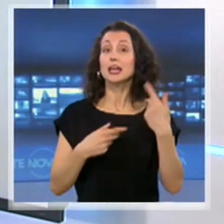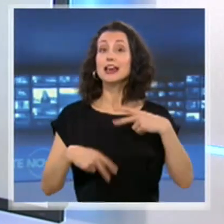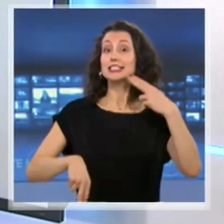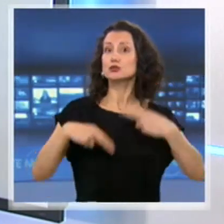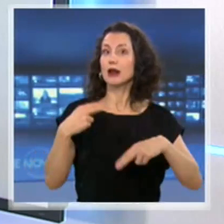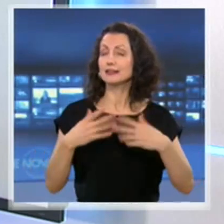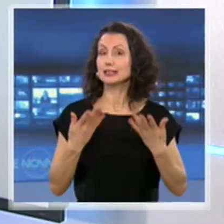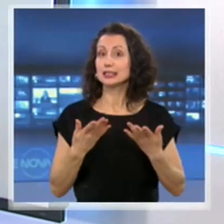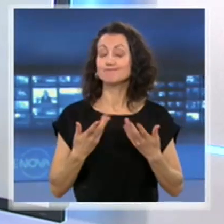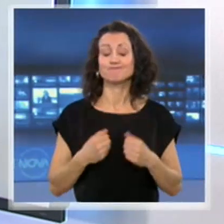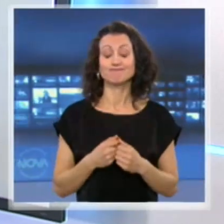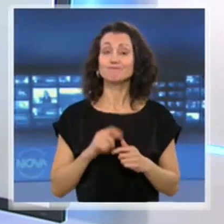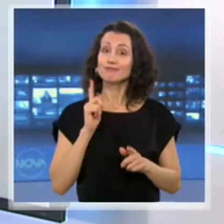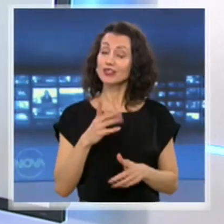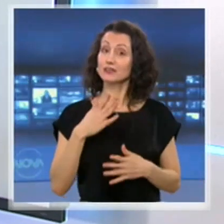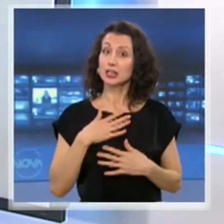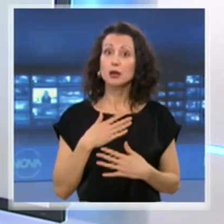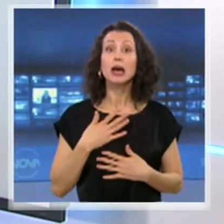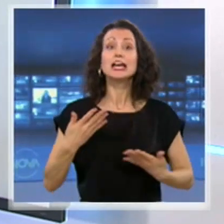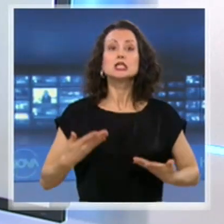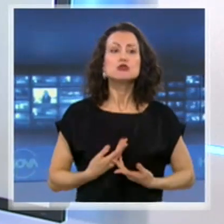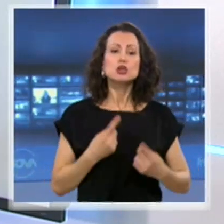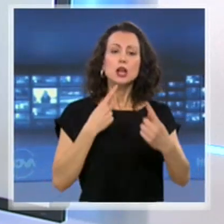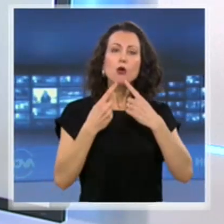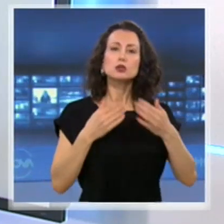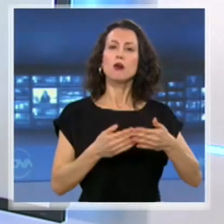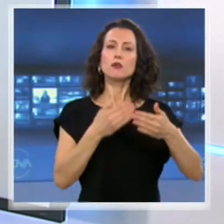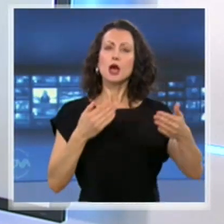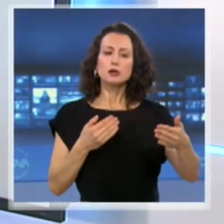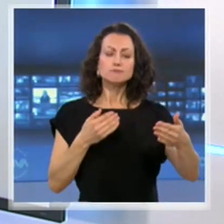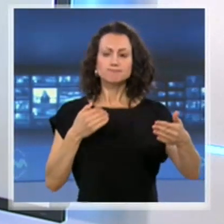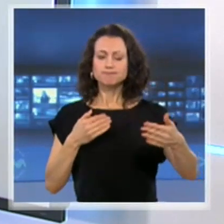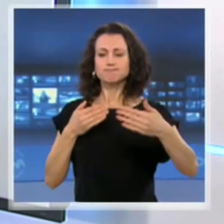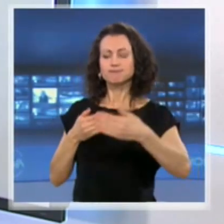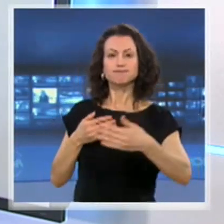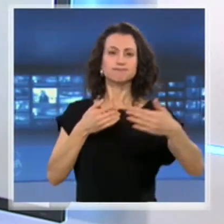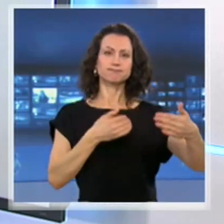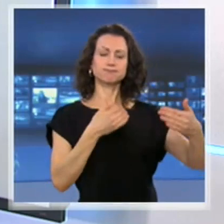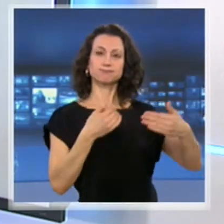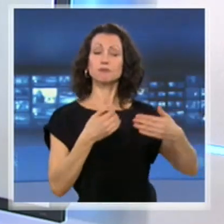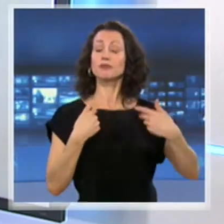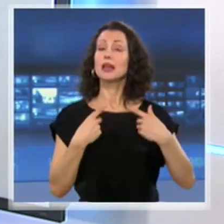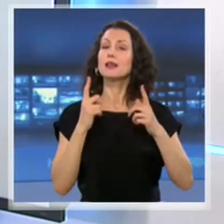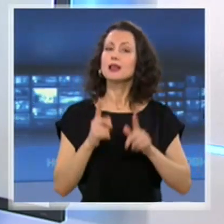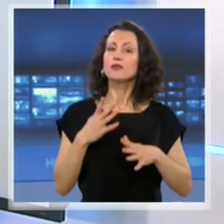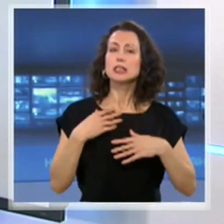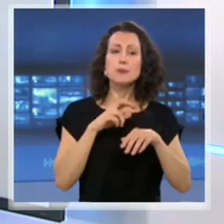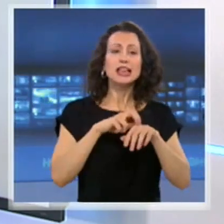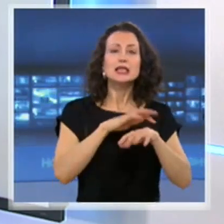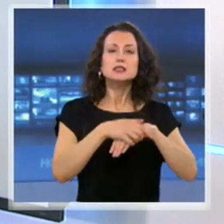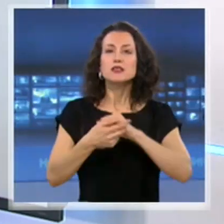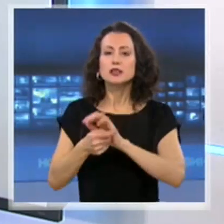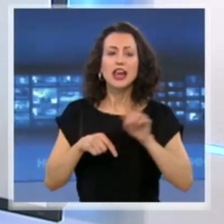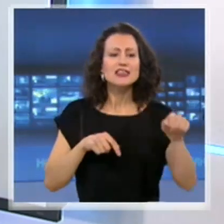да има необходимите условия за физическа дистанция и то не по-малко от метъри половина между хората. Трябва да има дезинфектанти навсякъде в